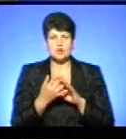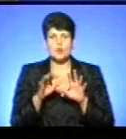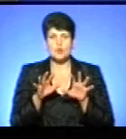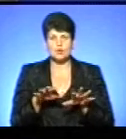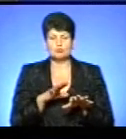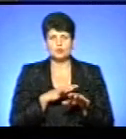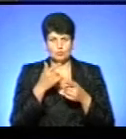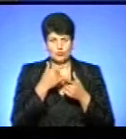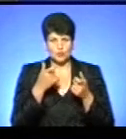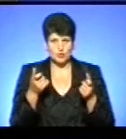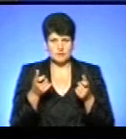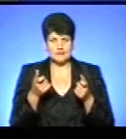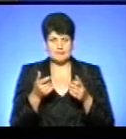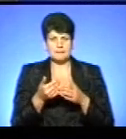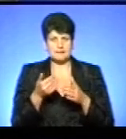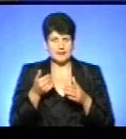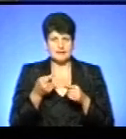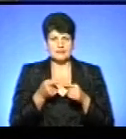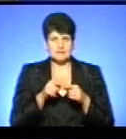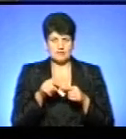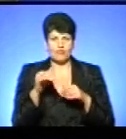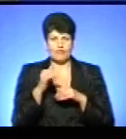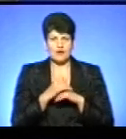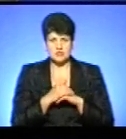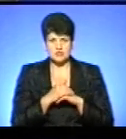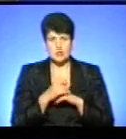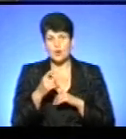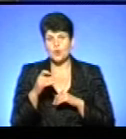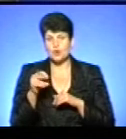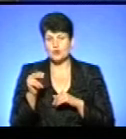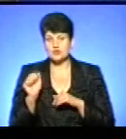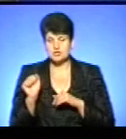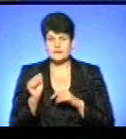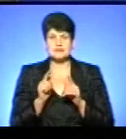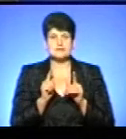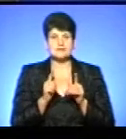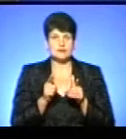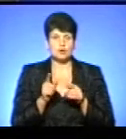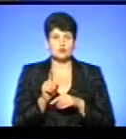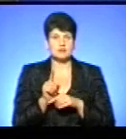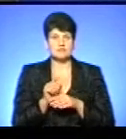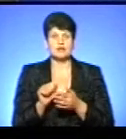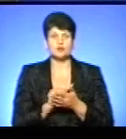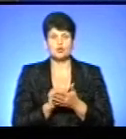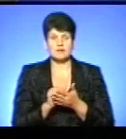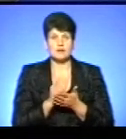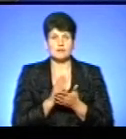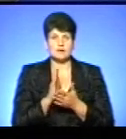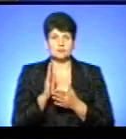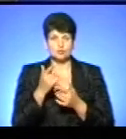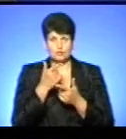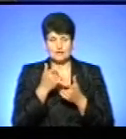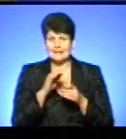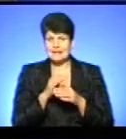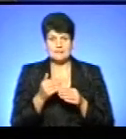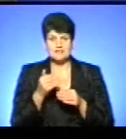полів було повідомлено напередодні ввечері, хоча, згідно нормативних документів, мало би бути повідомлено